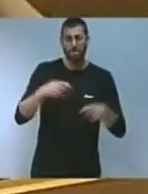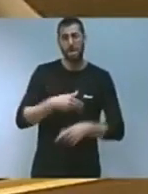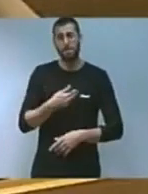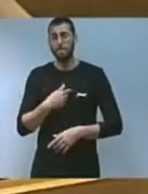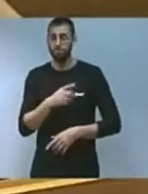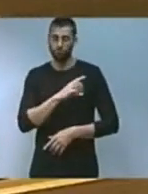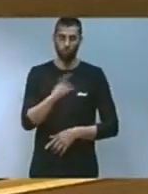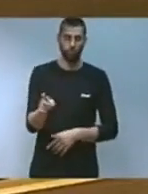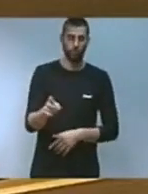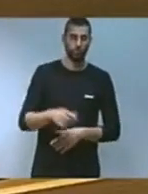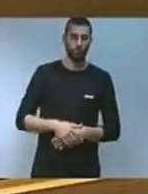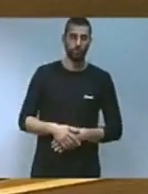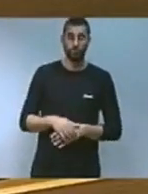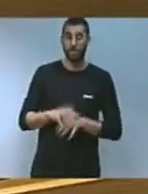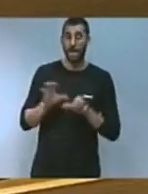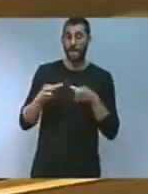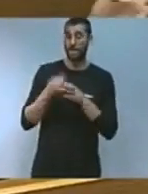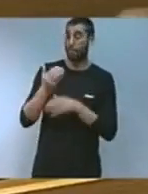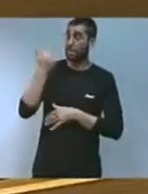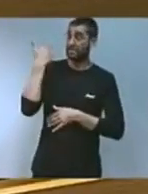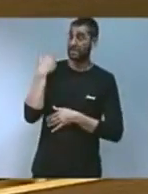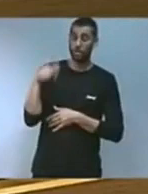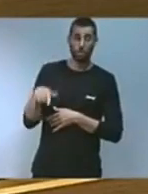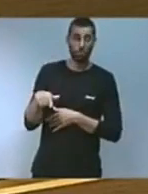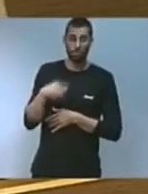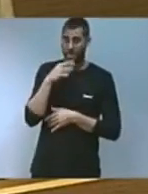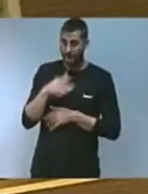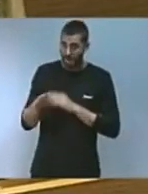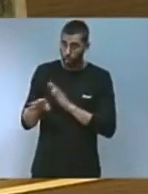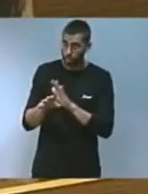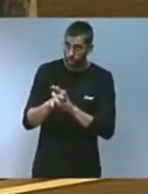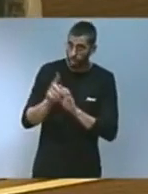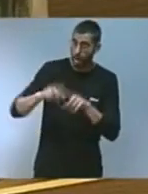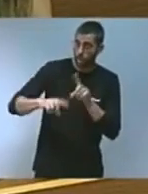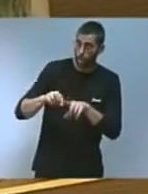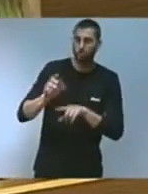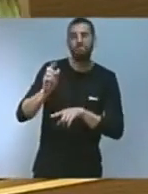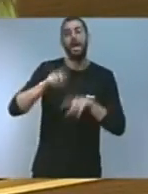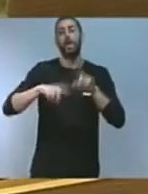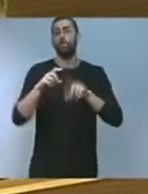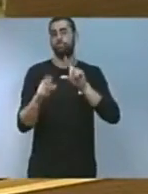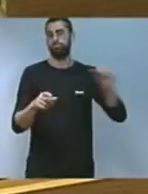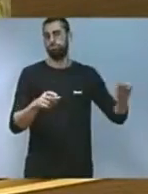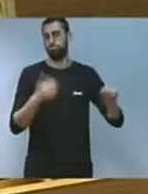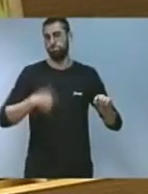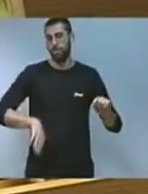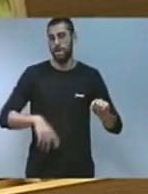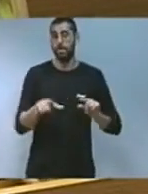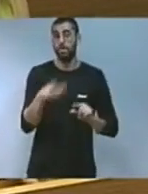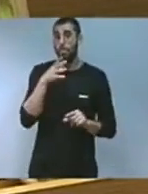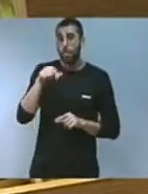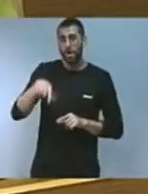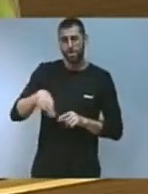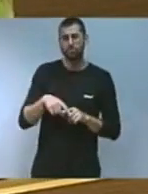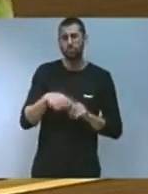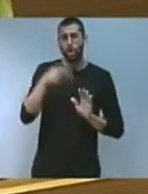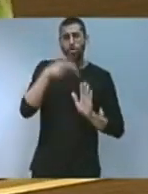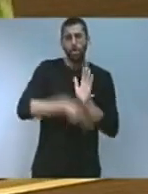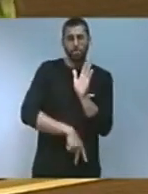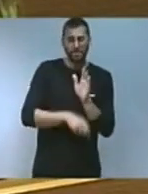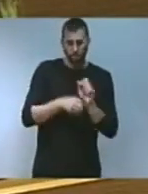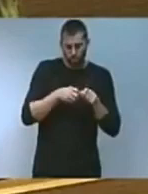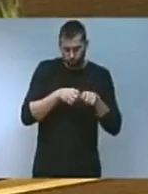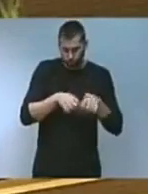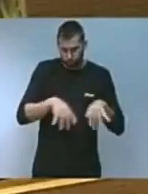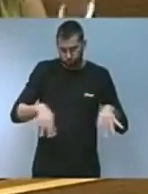a'anterior equip de la conselleria els que continuen i els que ja no estan perquè han desenvolupat tot un marc normatiu que requeria de molt de